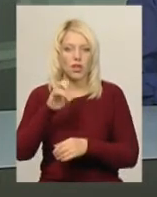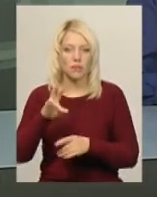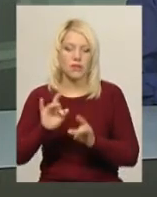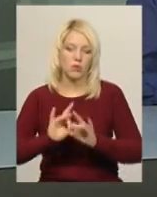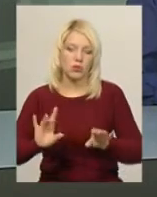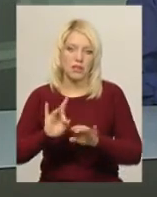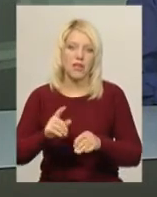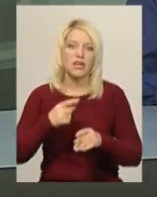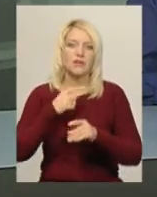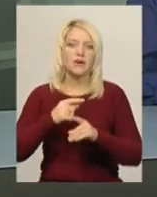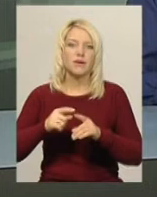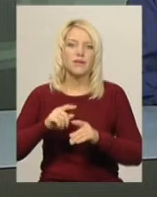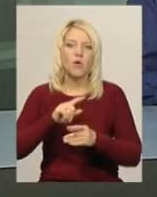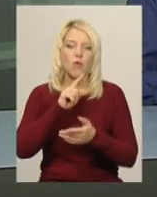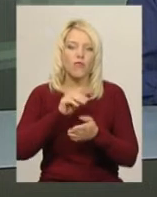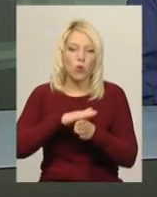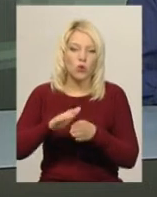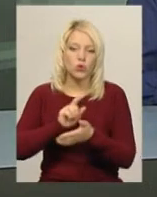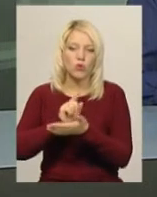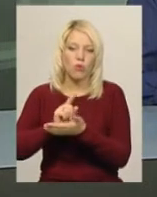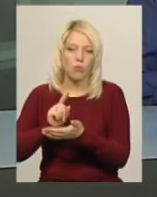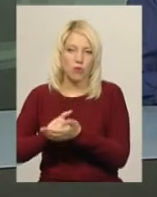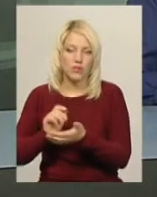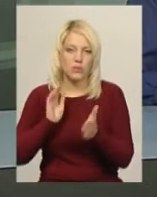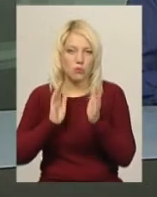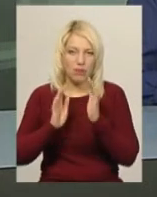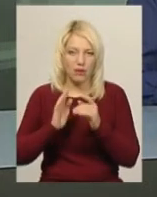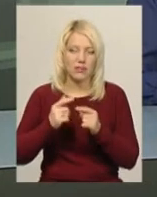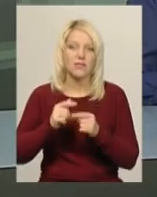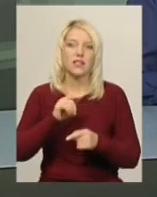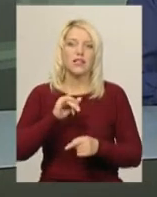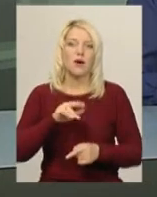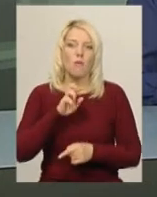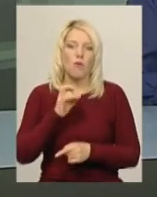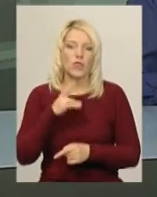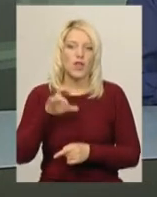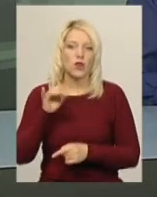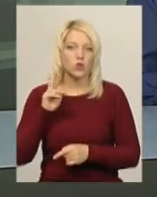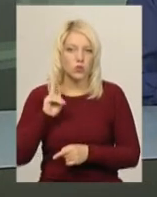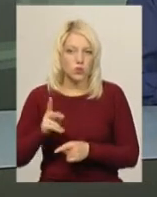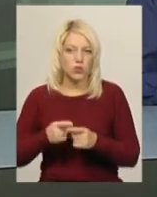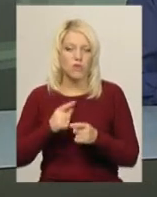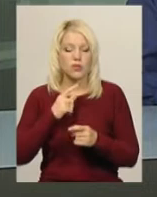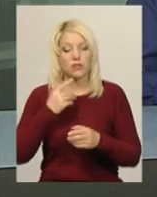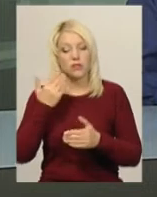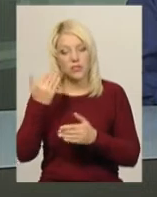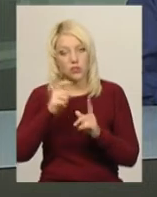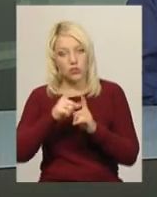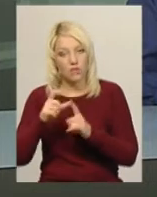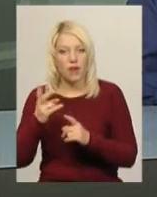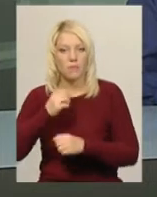комунального підприємства парки та сквери міста Хмельницького Олександр Боднарчук. За його словами, ведмедів планували перевезти до одного з